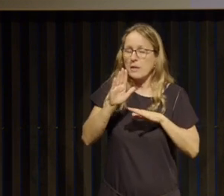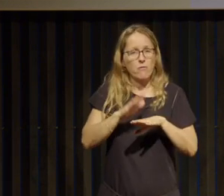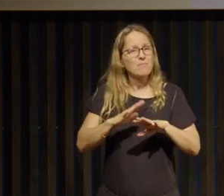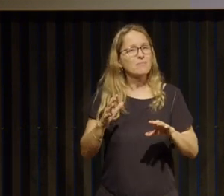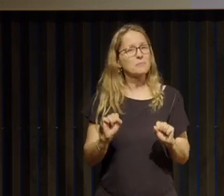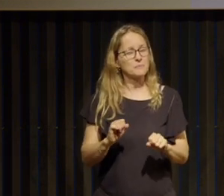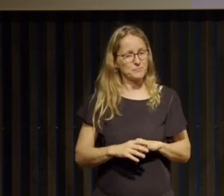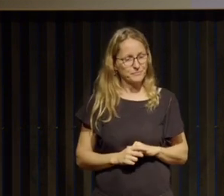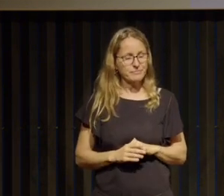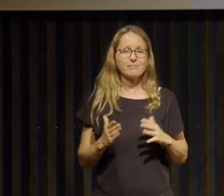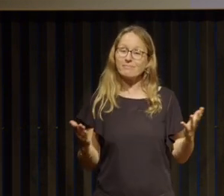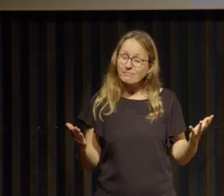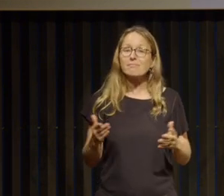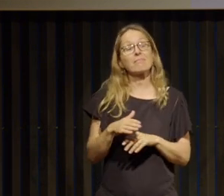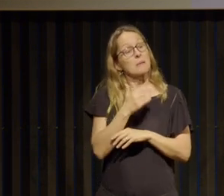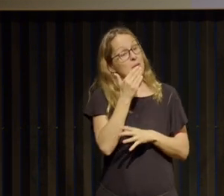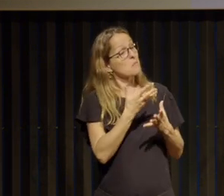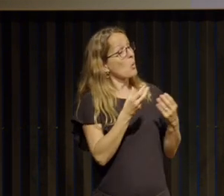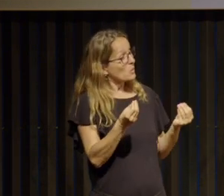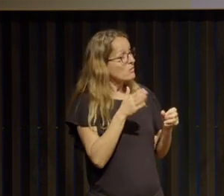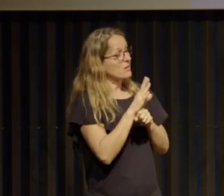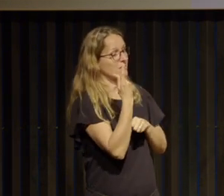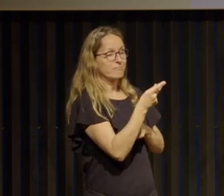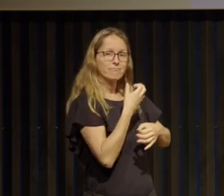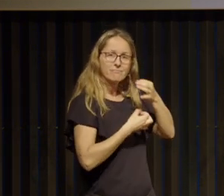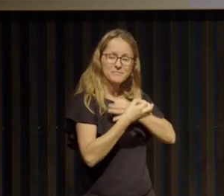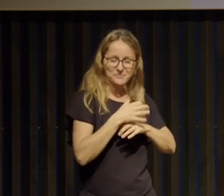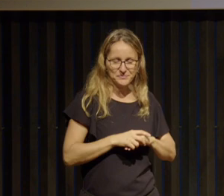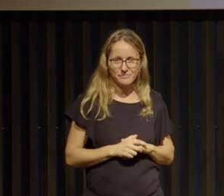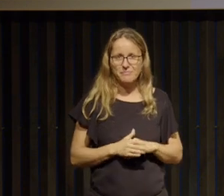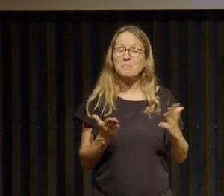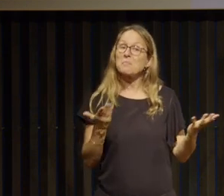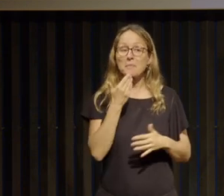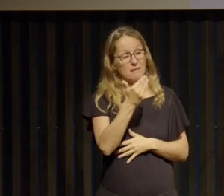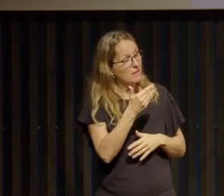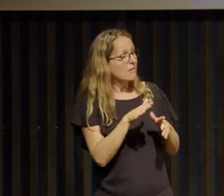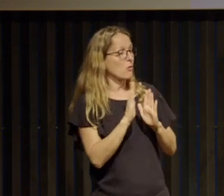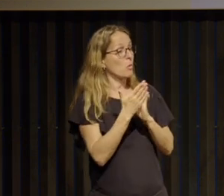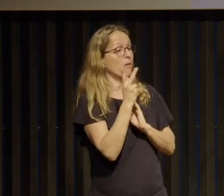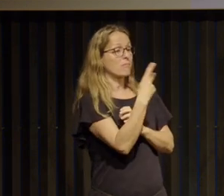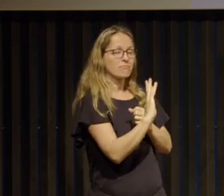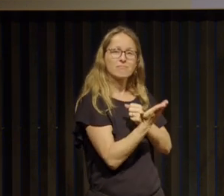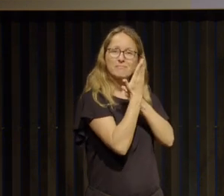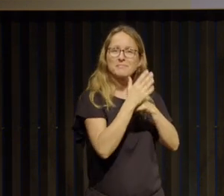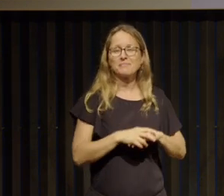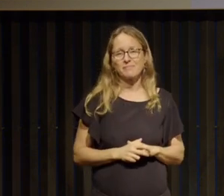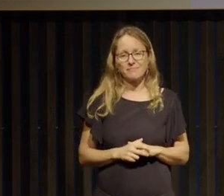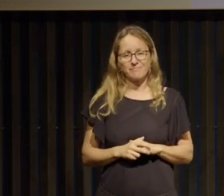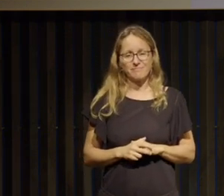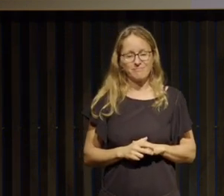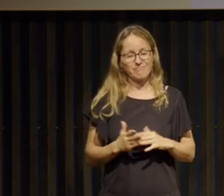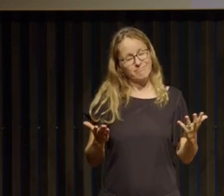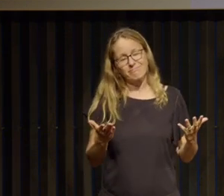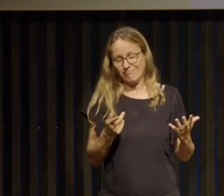Claire Barberie-Giletti merci beaucoup merci pour votre témoignage merci pour la présentation de votre ouvrage et nous n'en